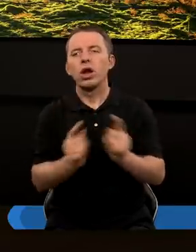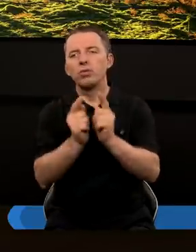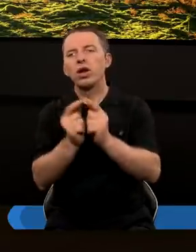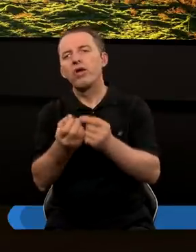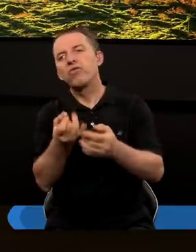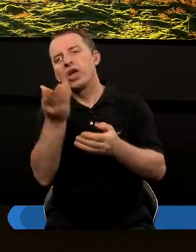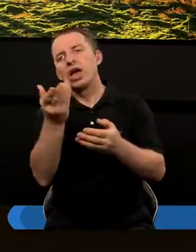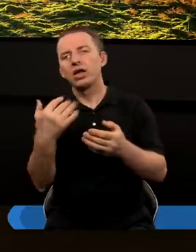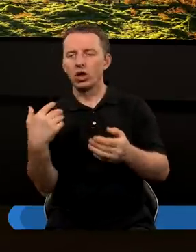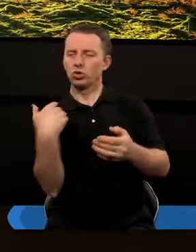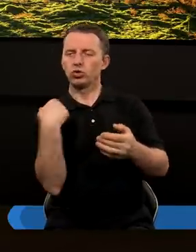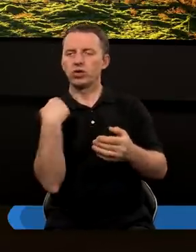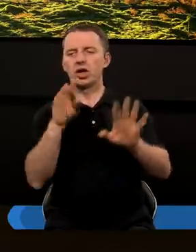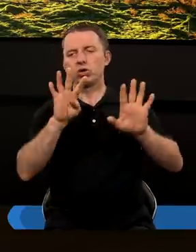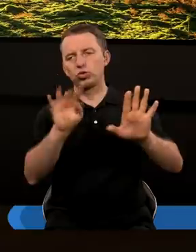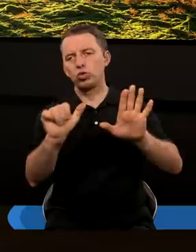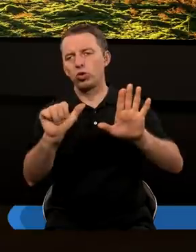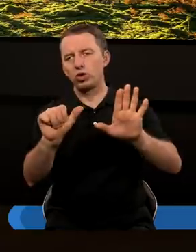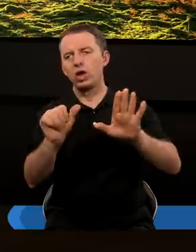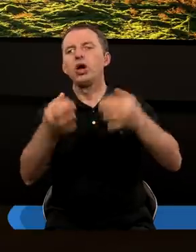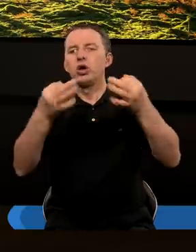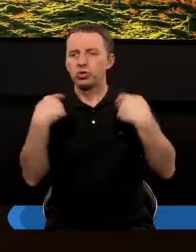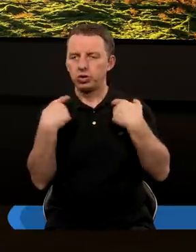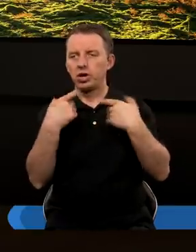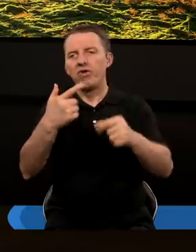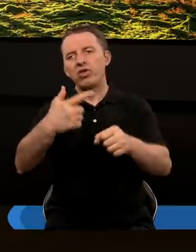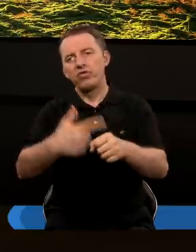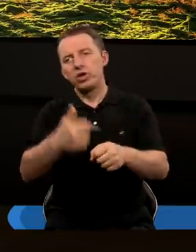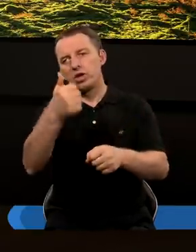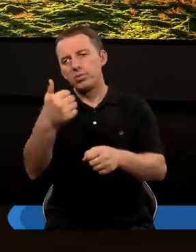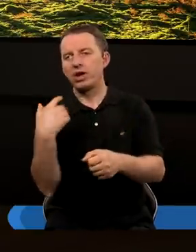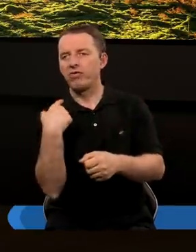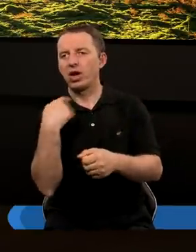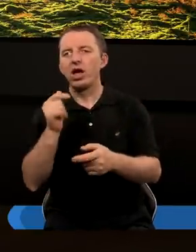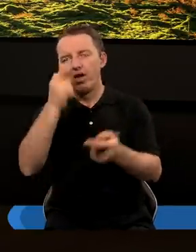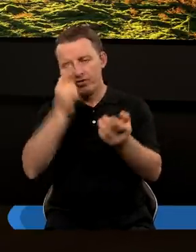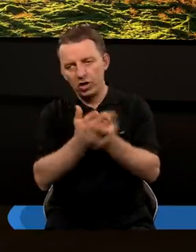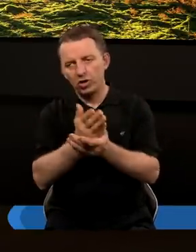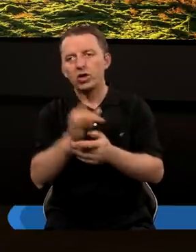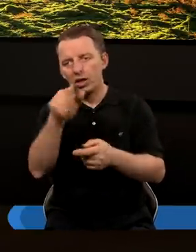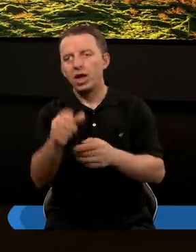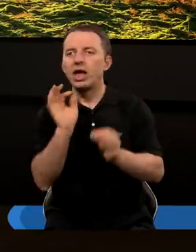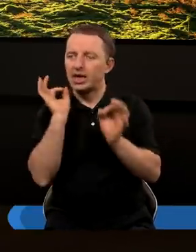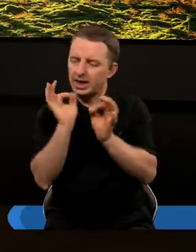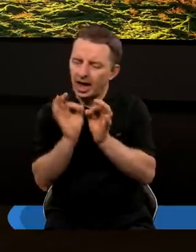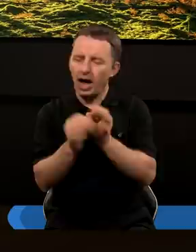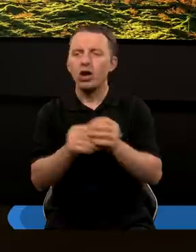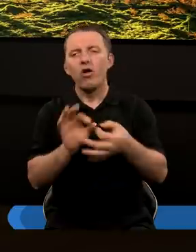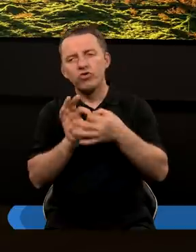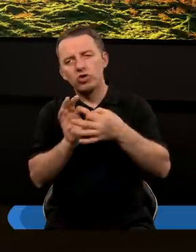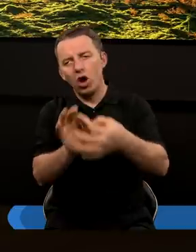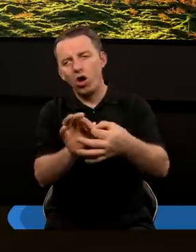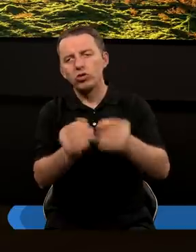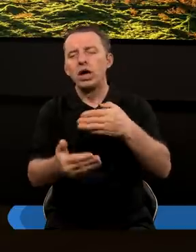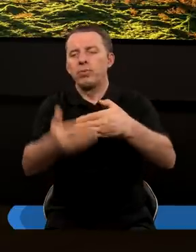więcej w VI wieku, tak? Przed naszą erą. Żyjemy w XXI wieku i wierzymy, że te wydarzenia finalne są wciąż